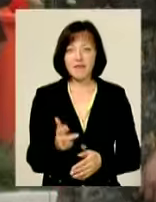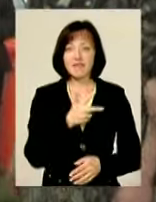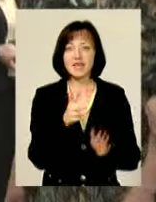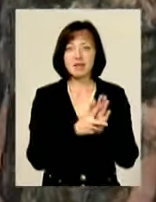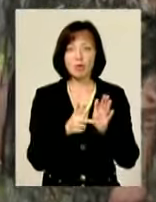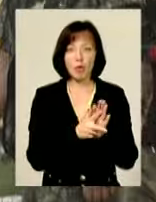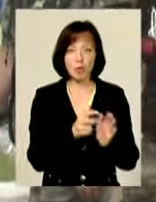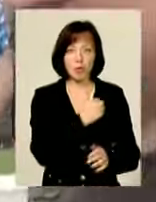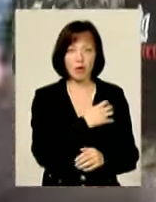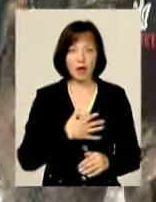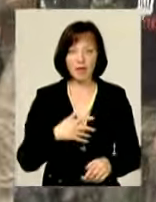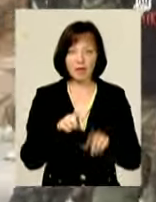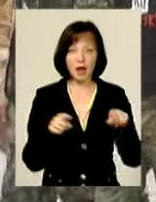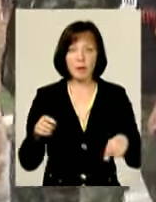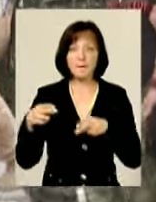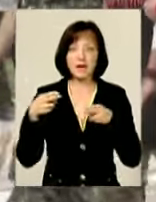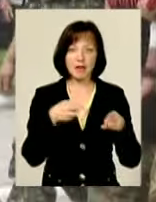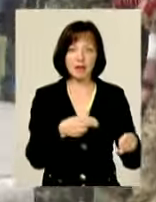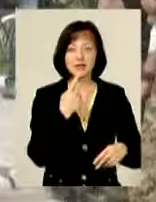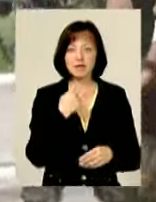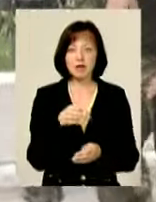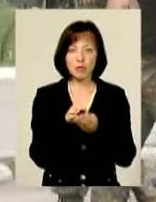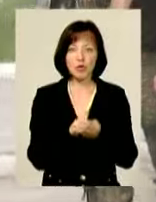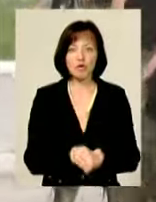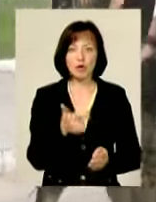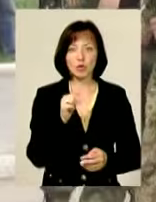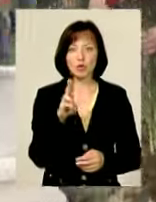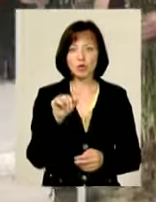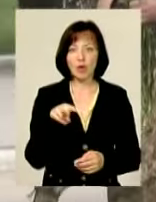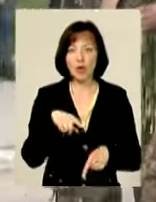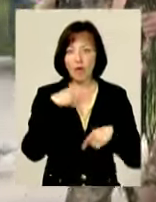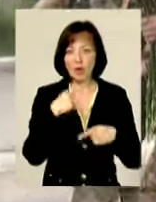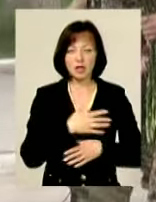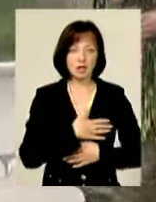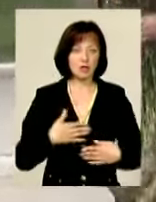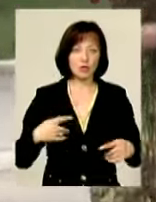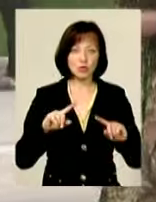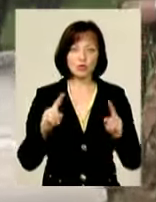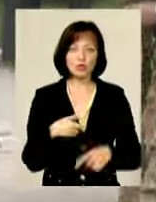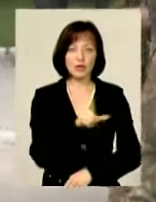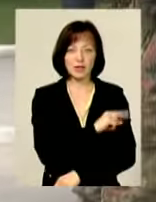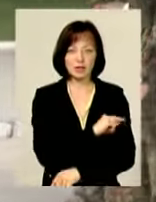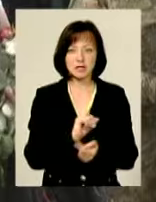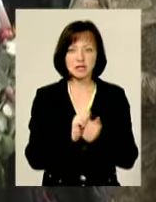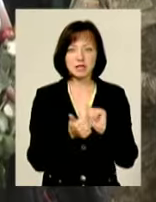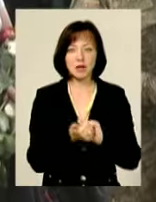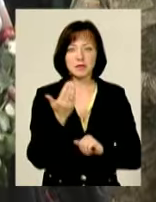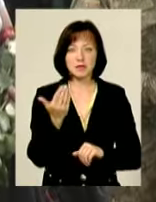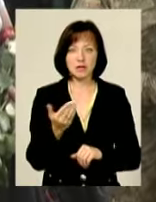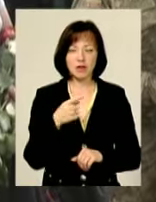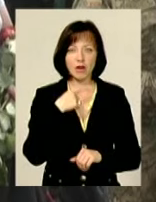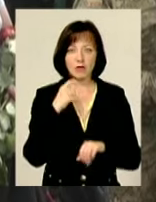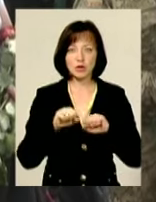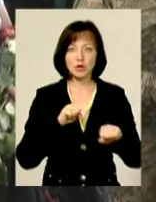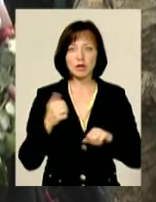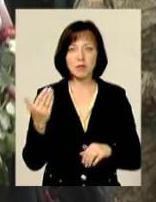декілька з них приїхали у Красилів попрощатися з побратимом Гуцулом. Говорити не хочуть, бо дуже виснажені. Замість них слово бере сотник